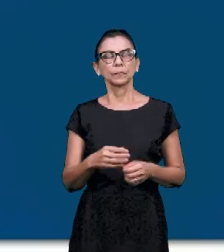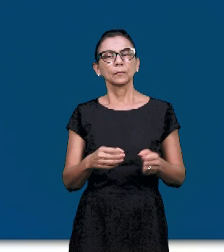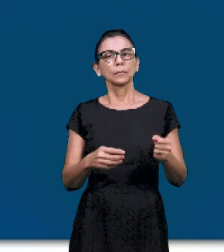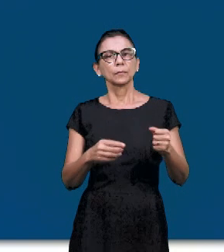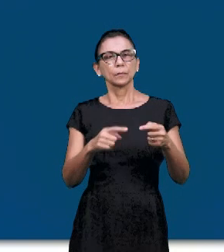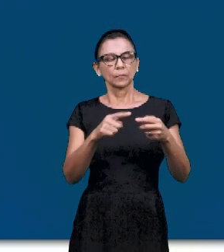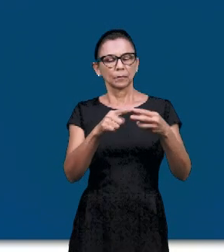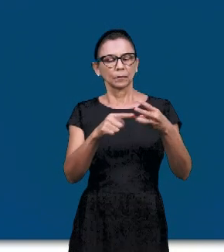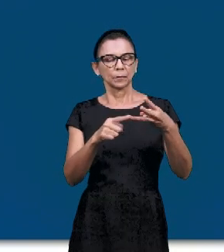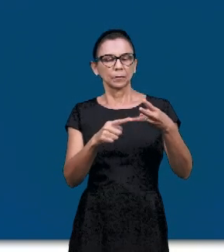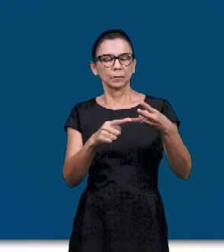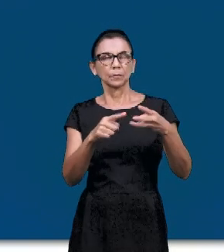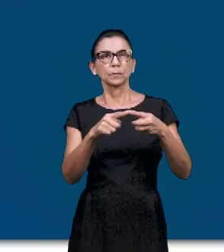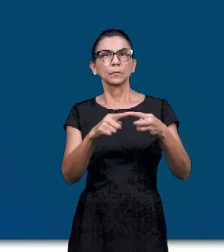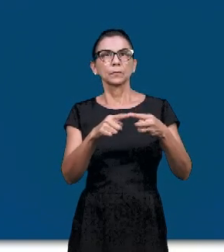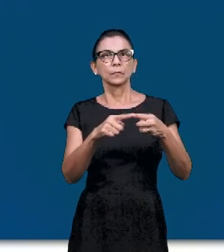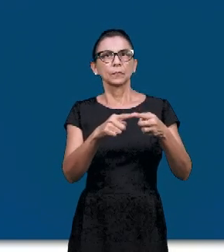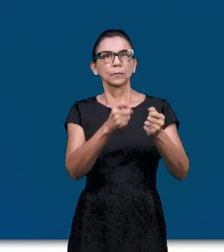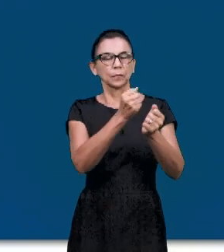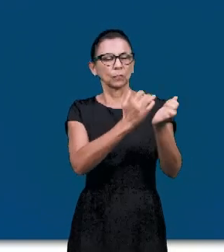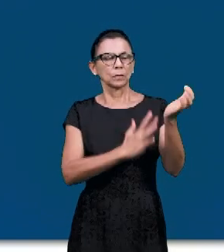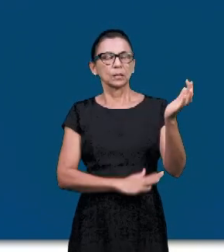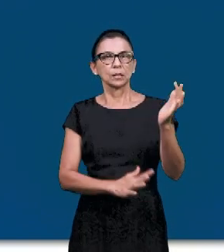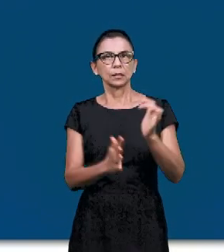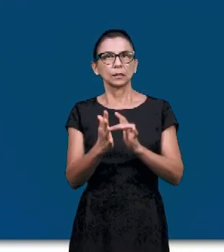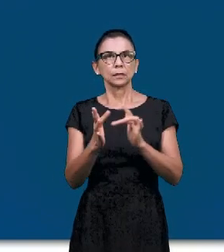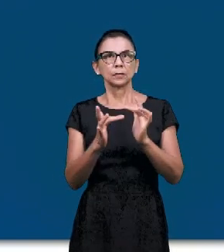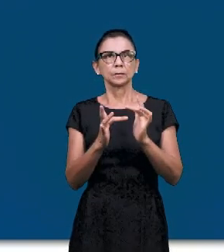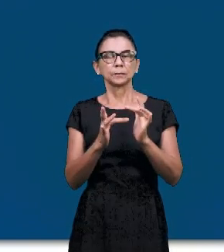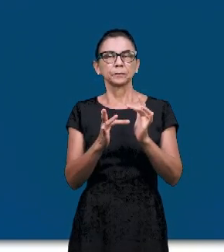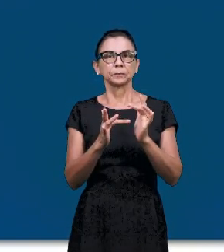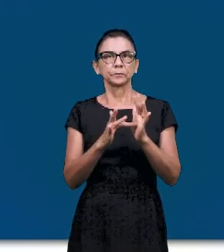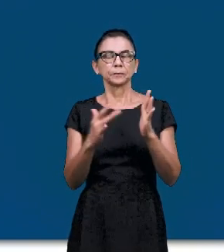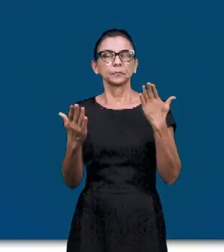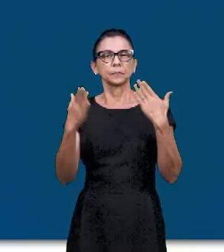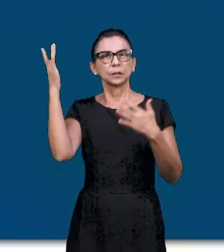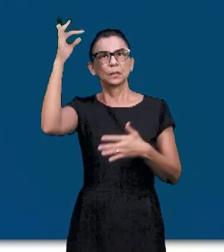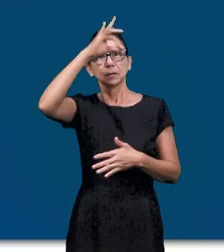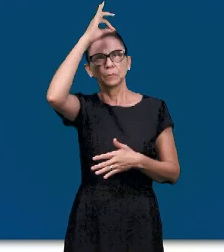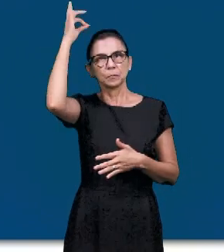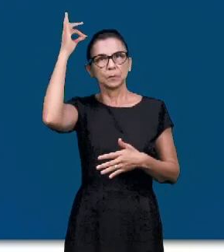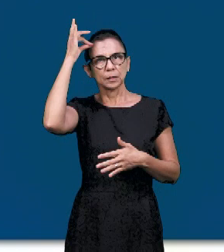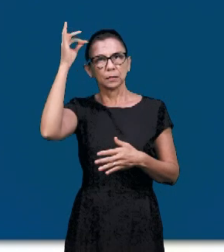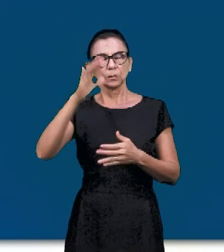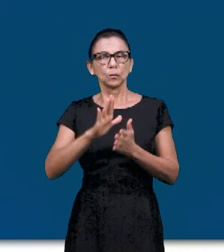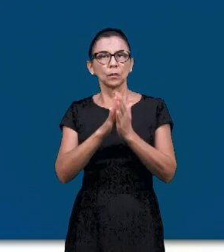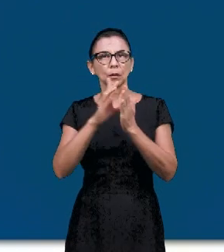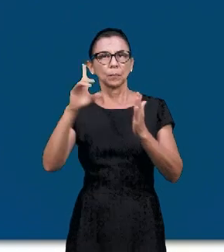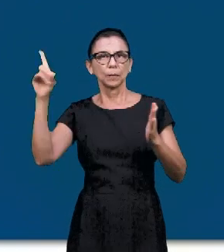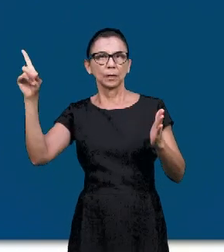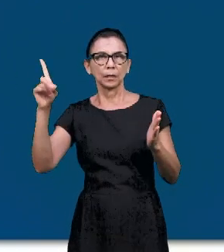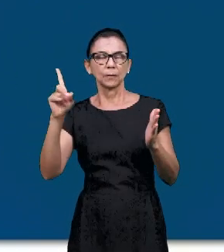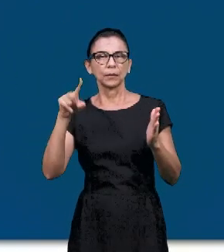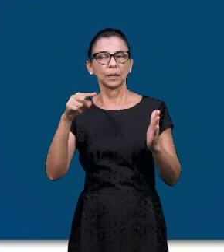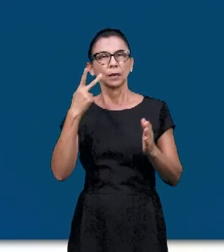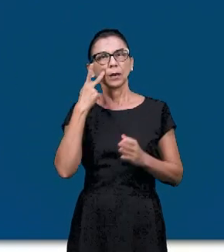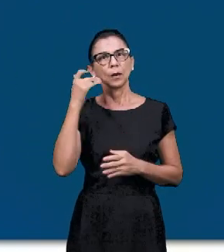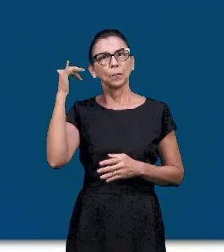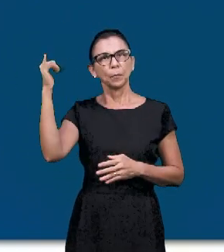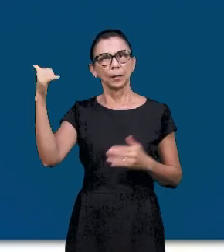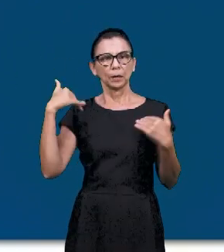доктрины, которые нас помогли вначале. Кровь говорит о Духе Святом. Слово, оно от Отца. И